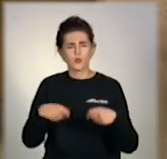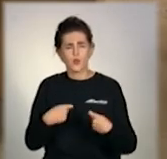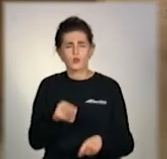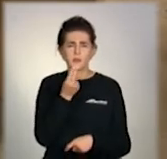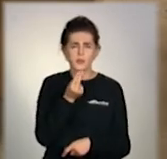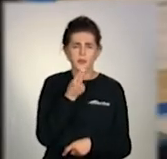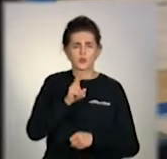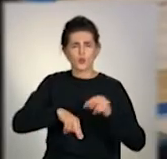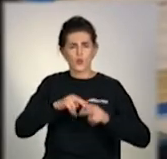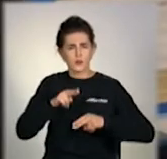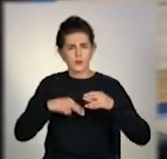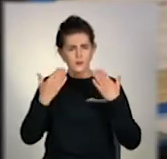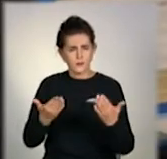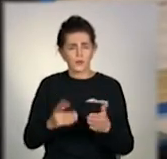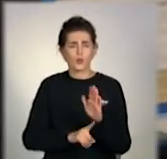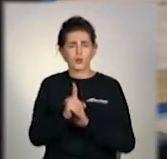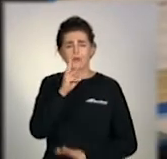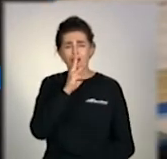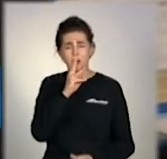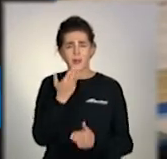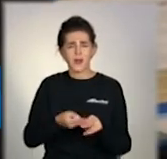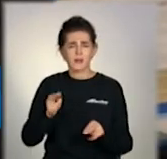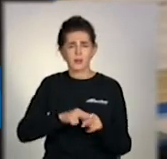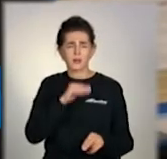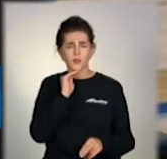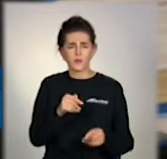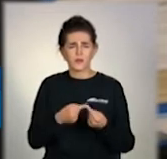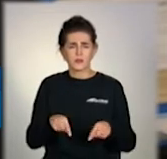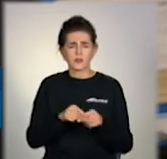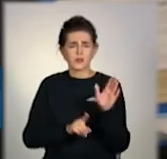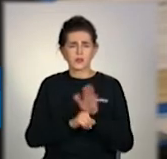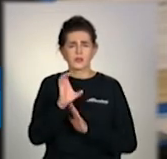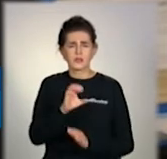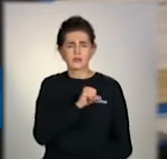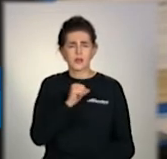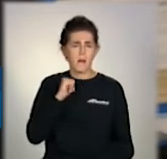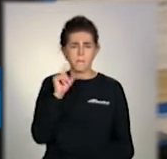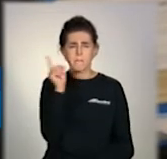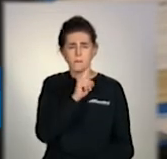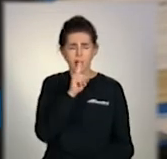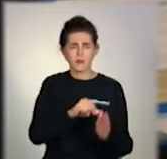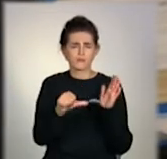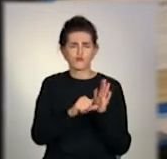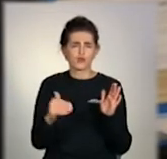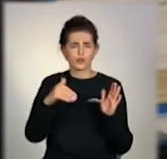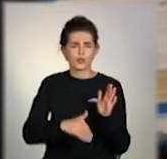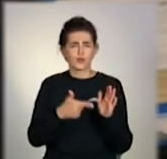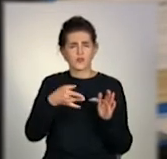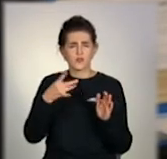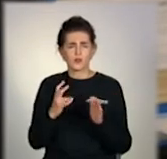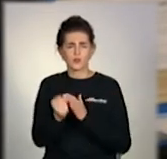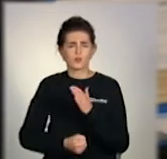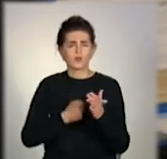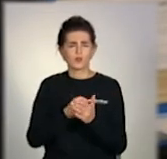будівництва. Рівень заробітної плати на цих вакансіях варюється від мінімальної заробітної плати 6 тисяч гривень до